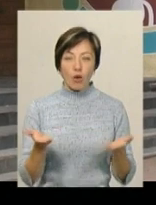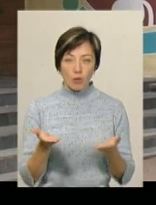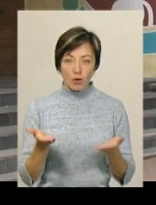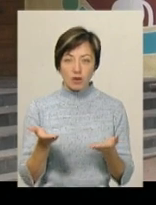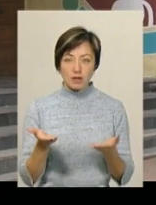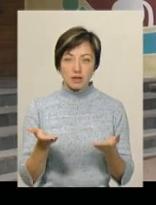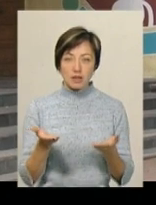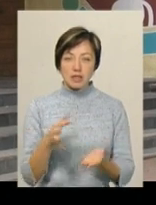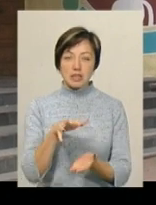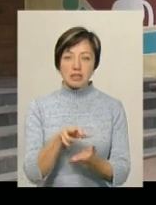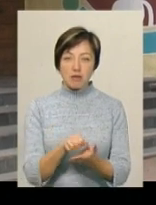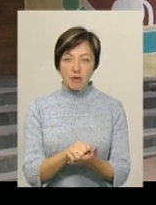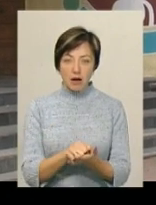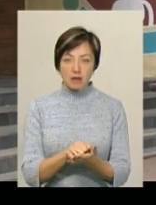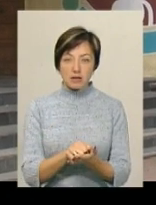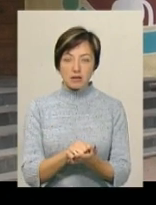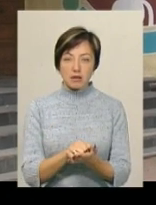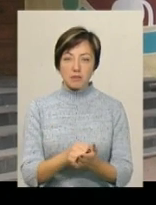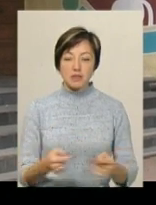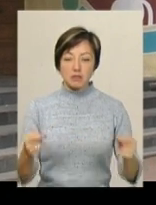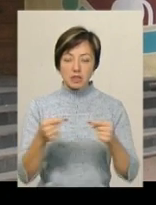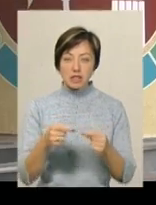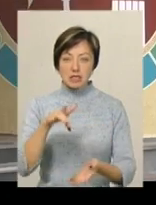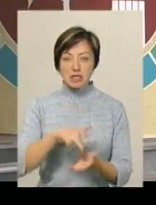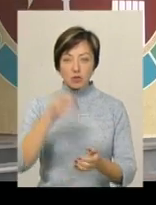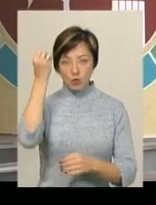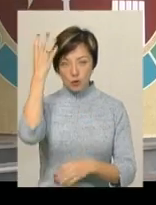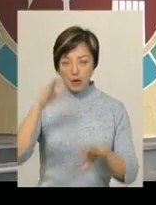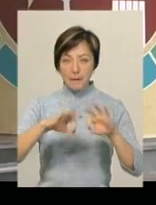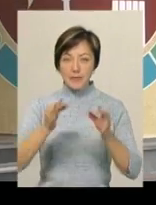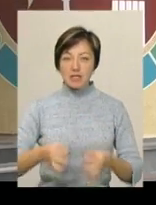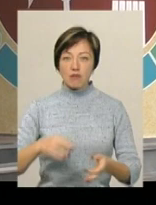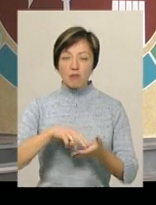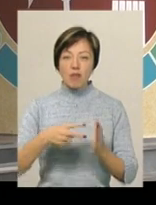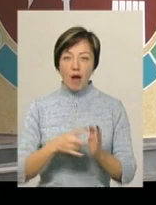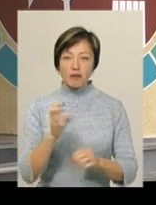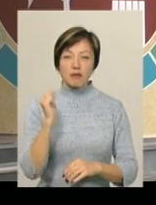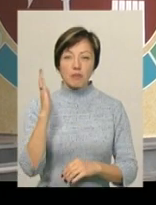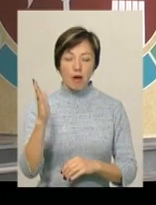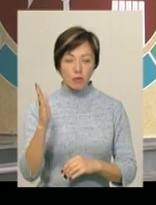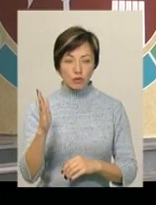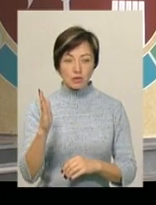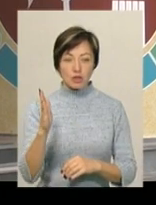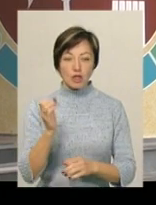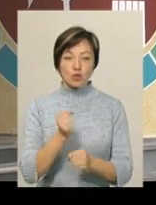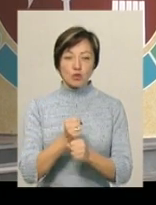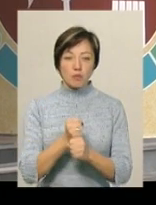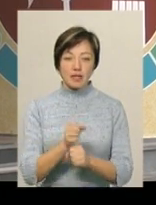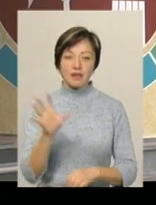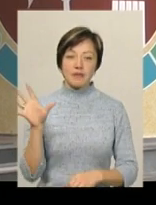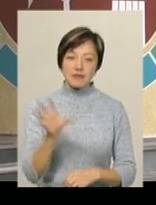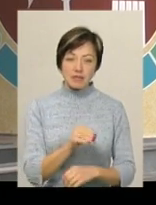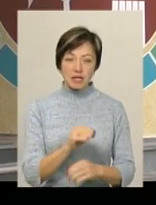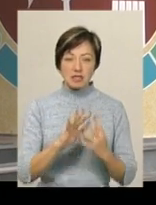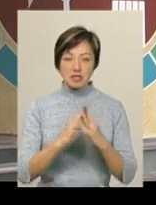займається безпосередньо Центр культури і мистецтва. У планах взагалі на майбутнє зробити все